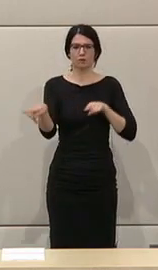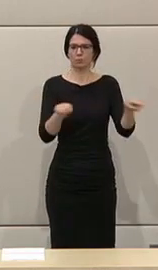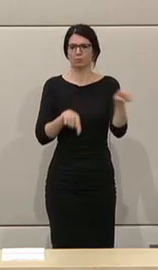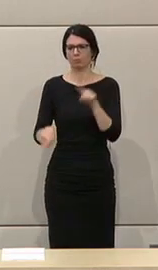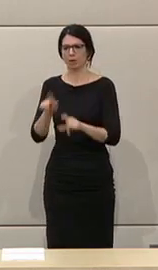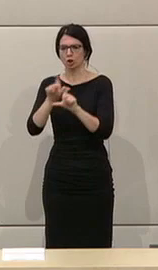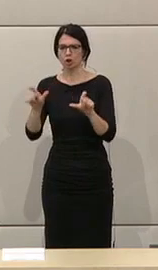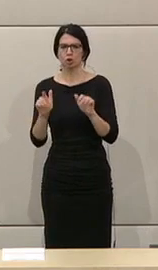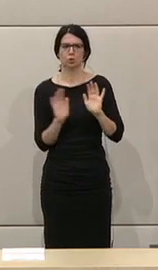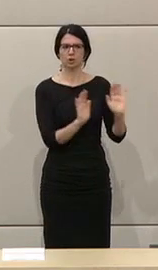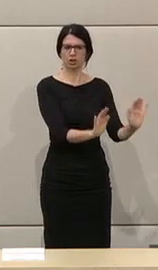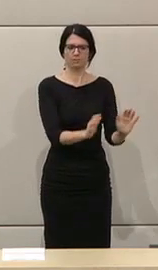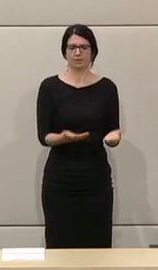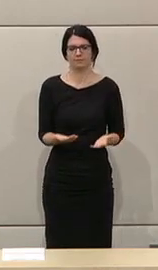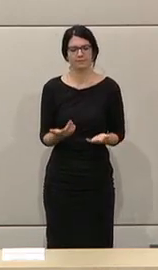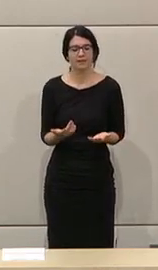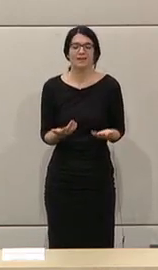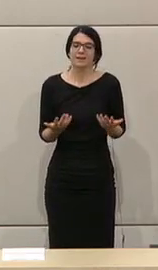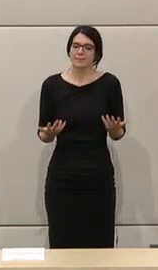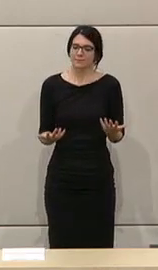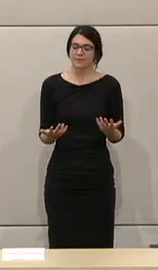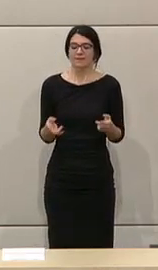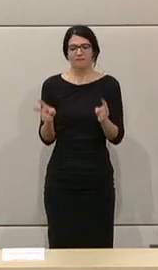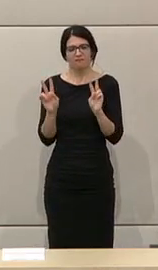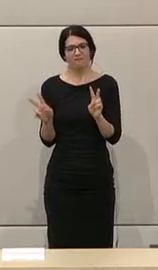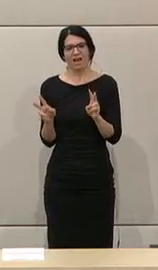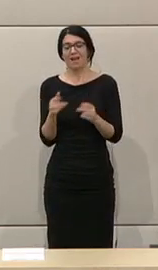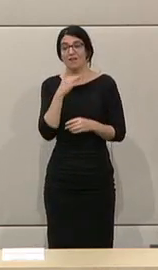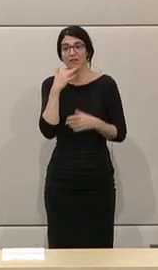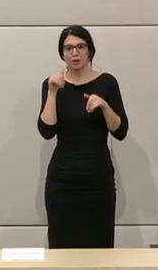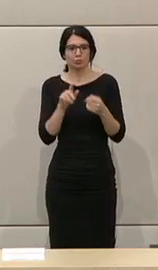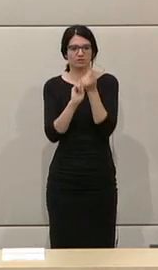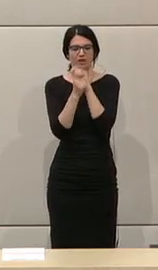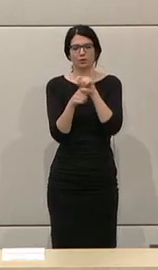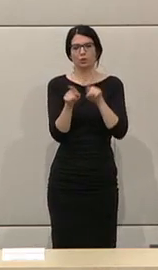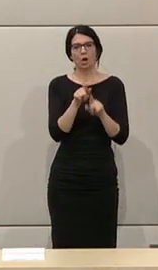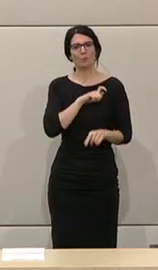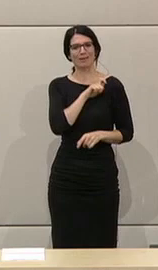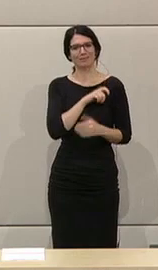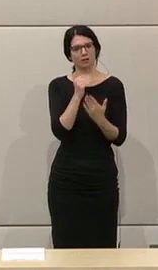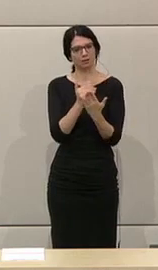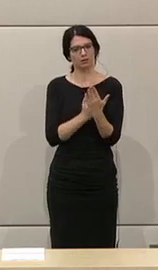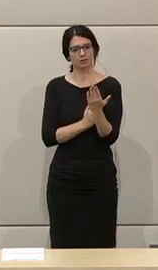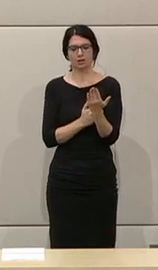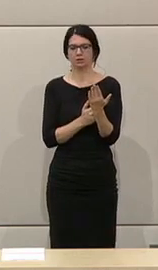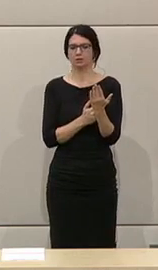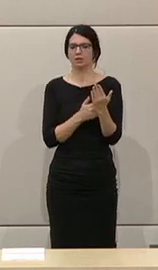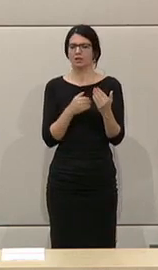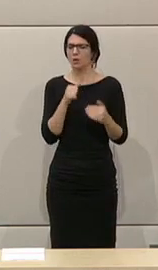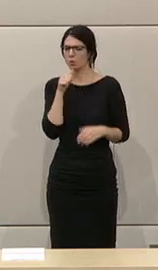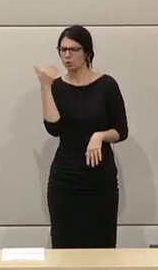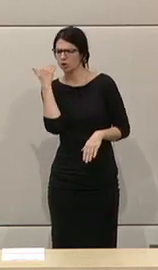um sich von sich abzuwenden. Es ist hier wirklich viel zu ändern und auch das Parteiengesetz ist unscharf formuliert.